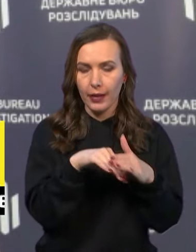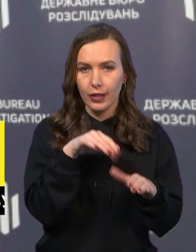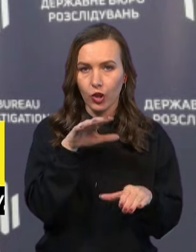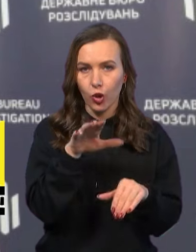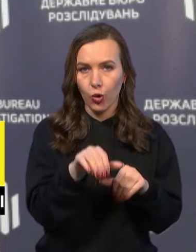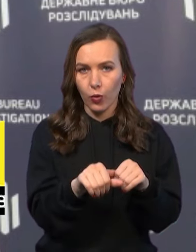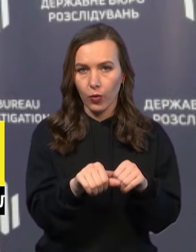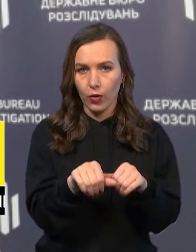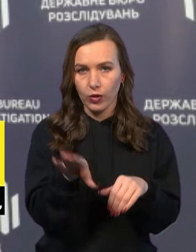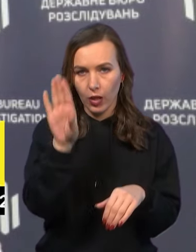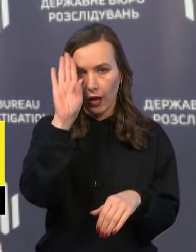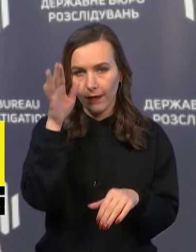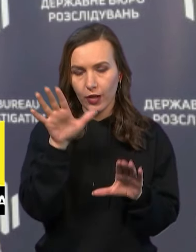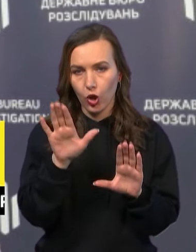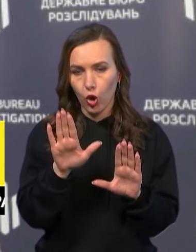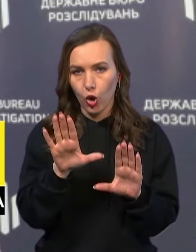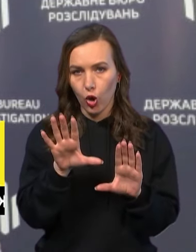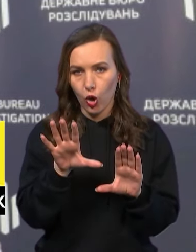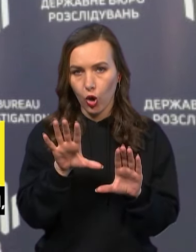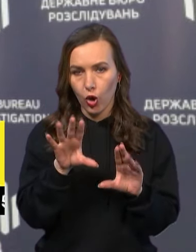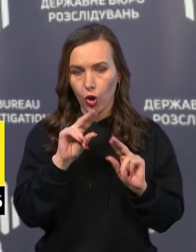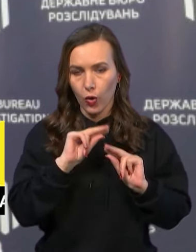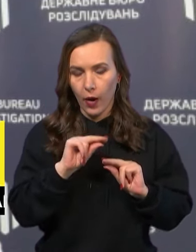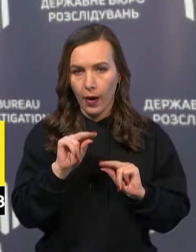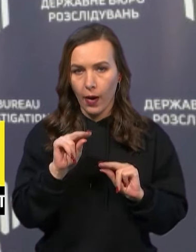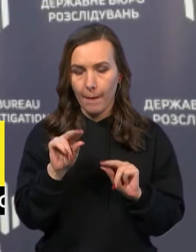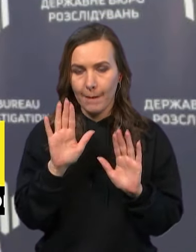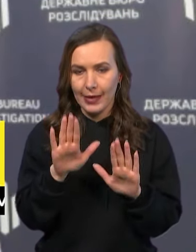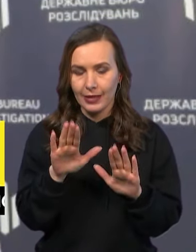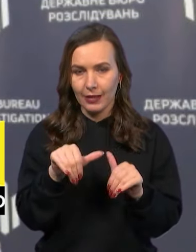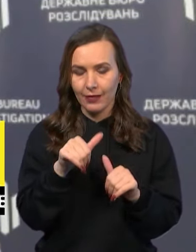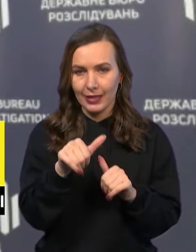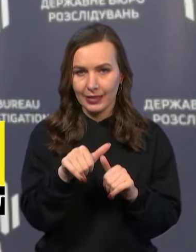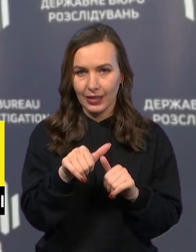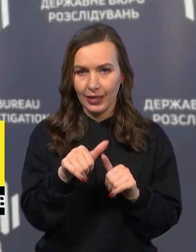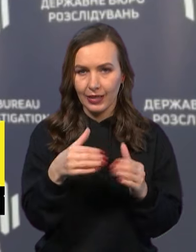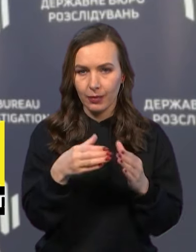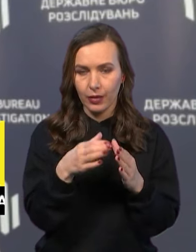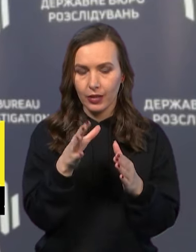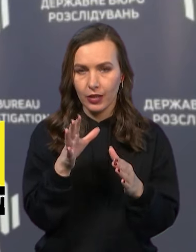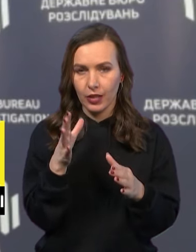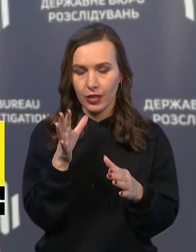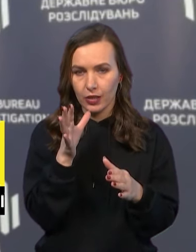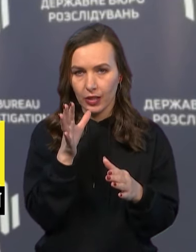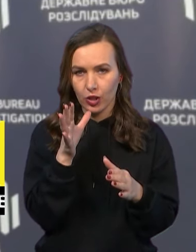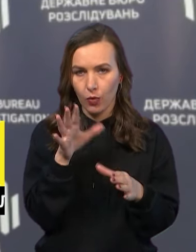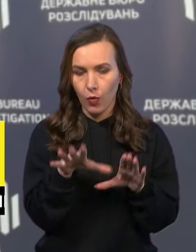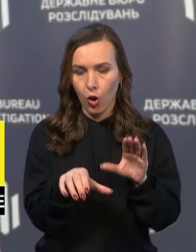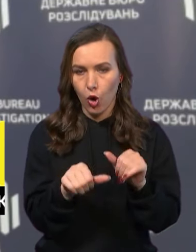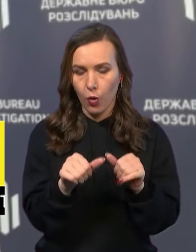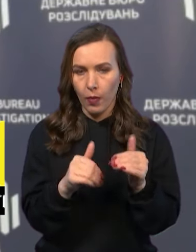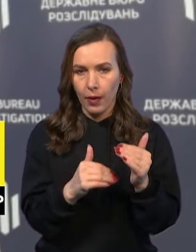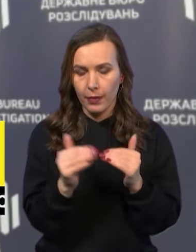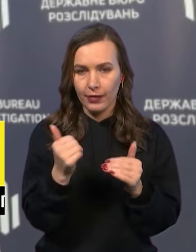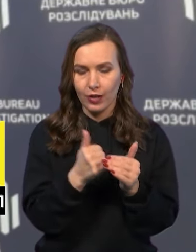Він очолив місцевий каральний підрозділ, з часом його окупанти навіть підвищили до керівника